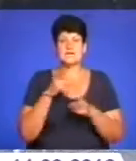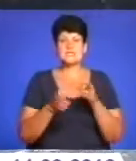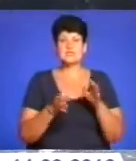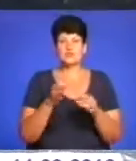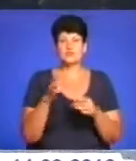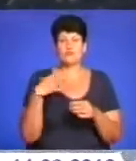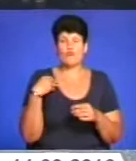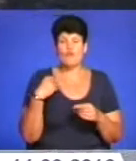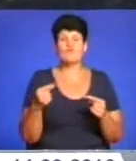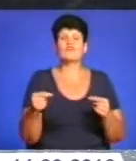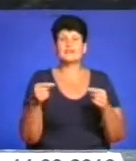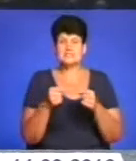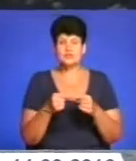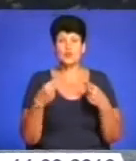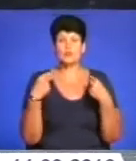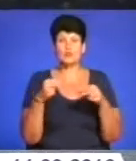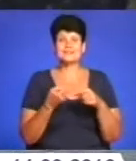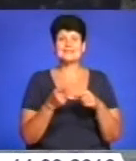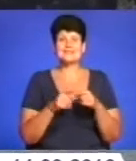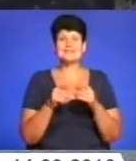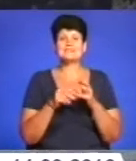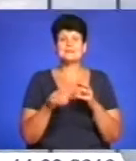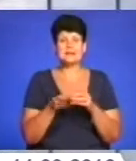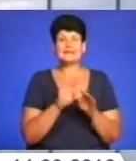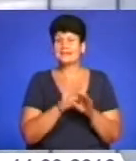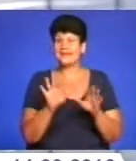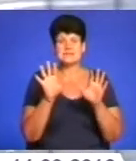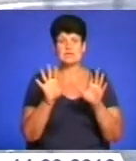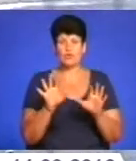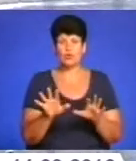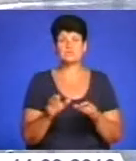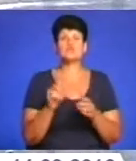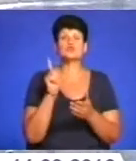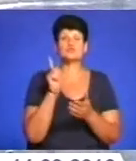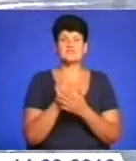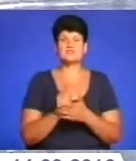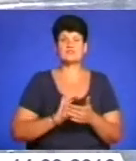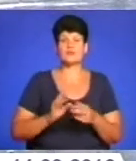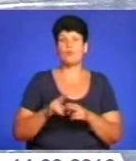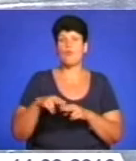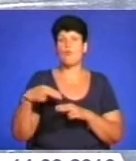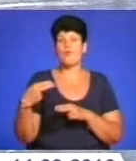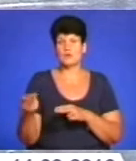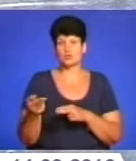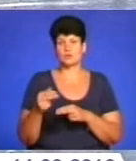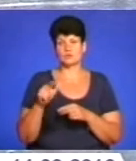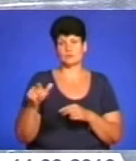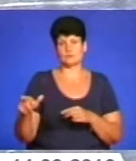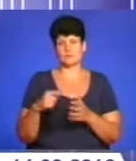визначив, що продаж цієї земельної ділянки незаконний, зобов'язавши фірму-власника повернути її громаді міста.